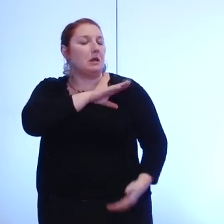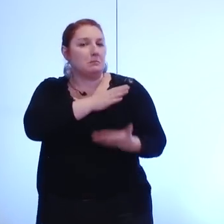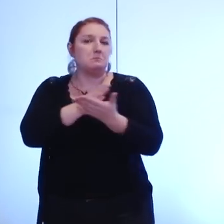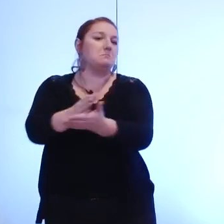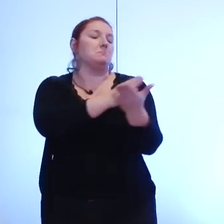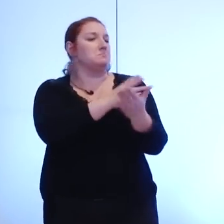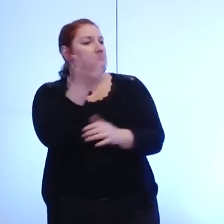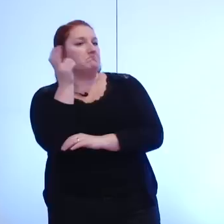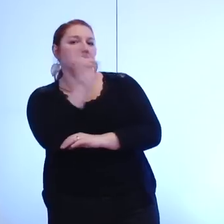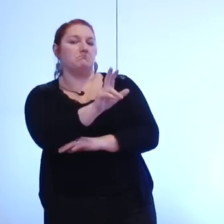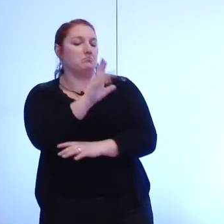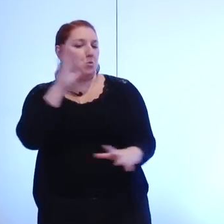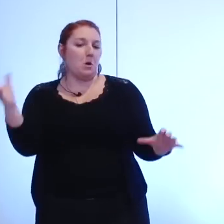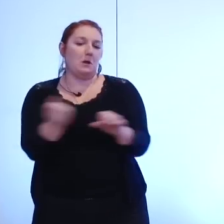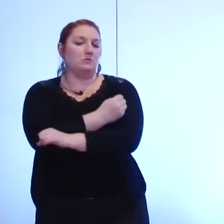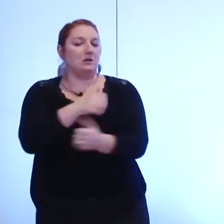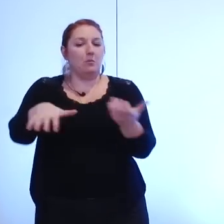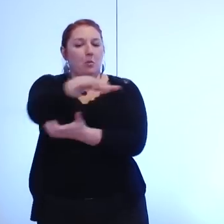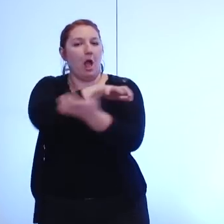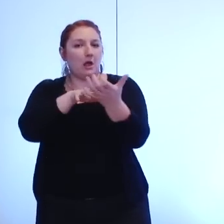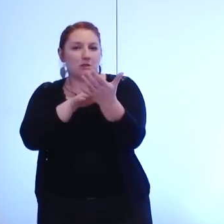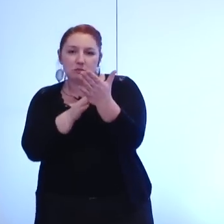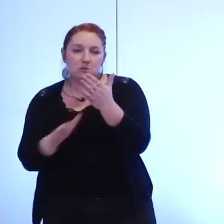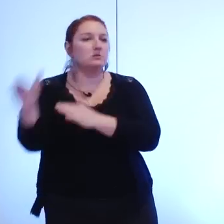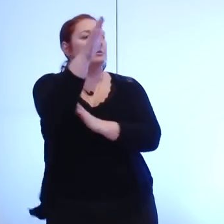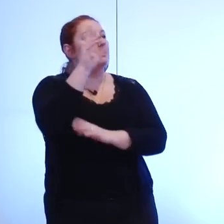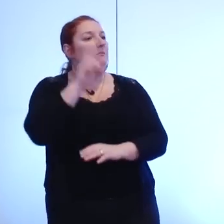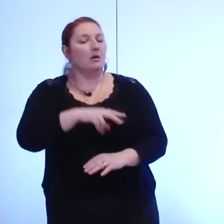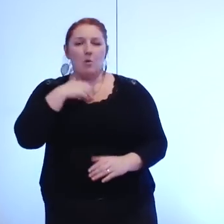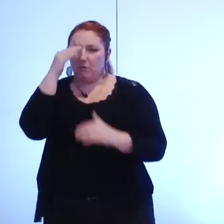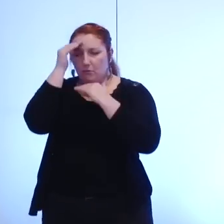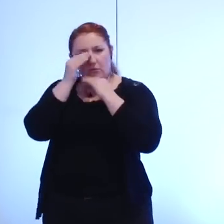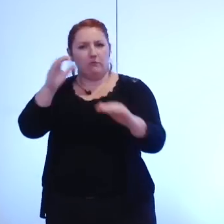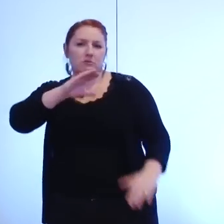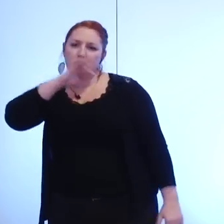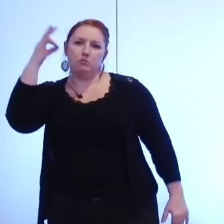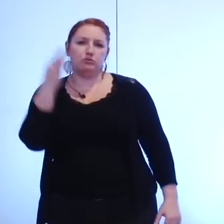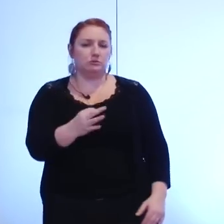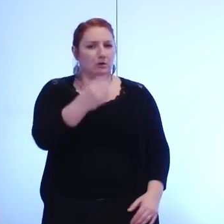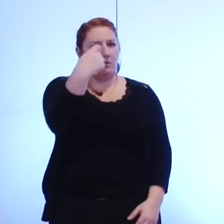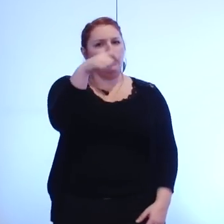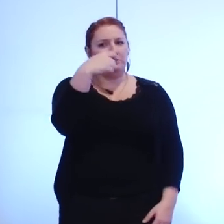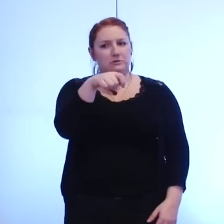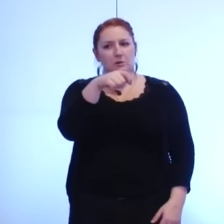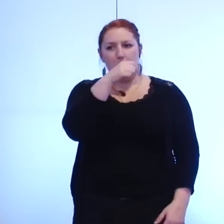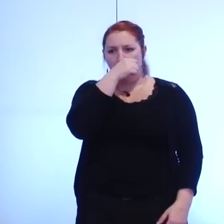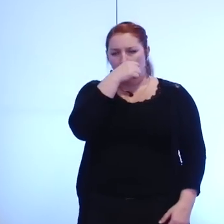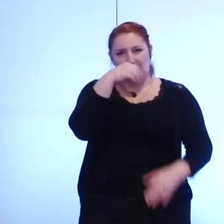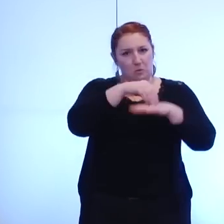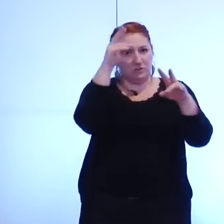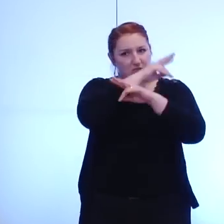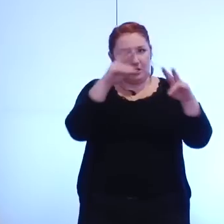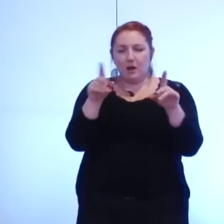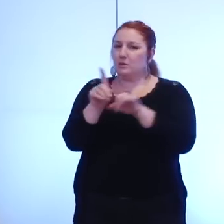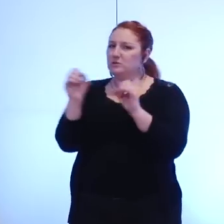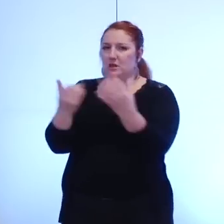de réussir et de sortir de cette crise par le haut j'ai totalement confiance et en le président du conseil général et en